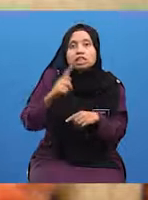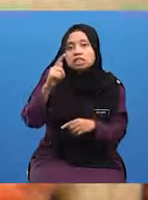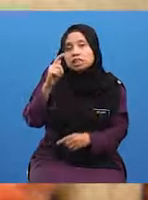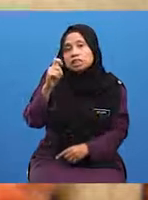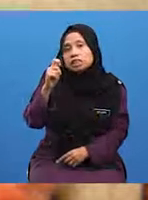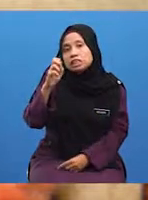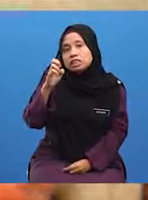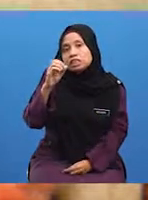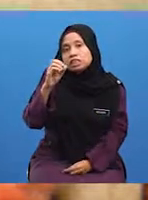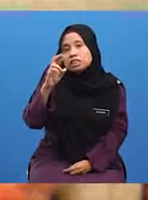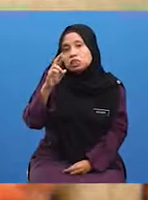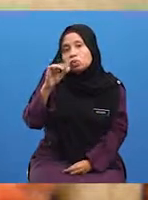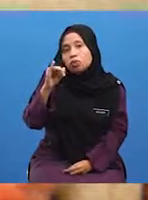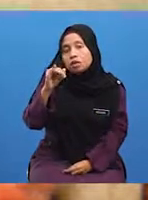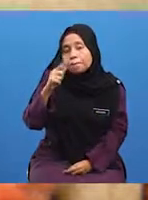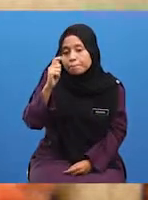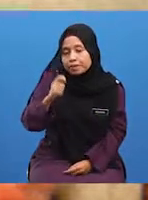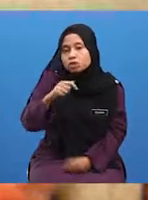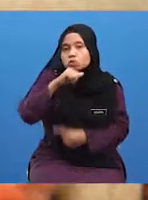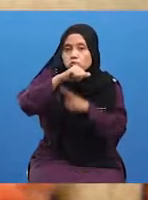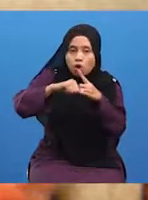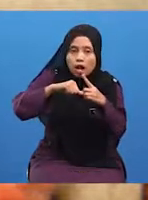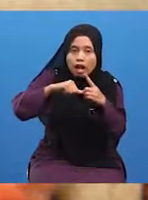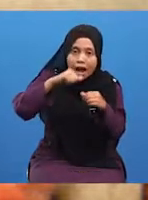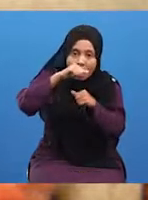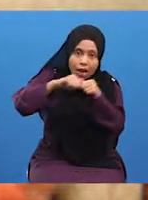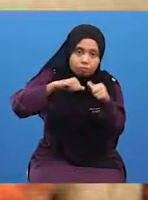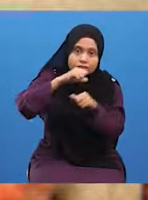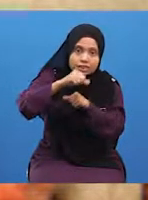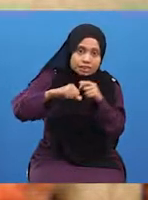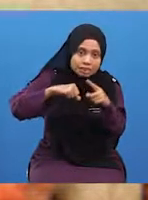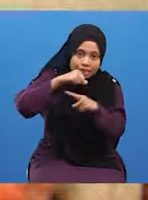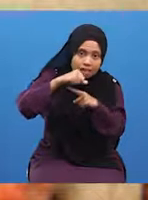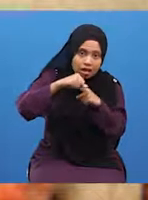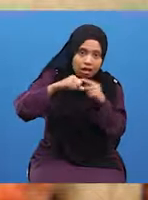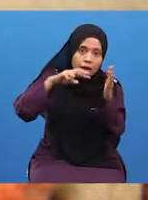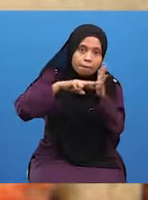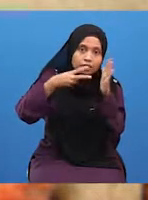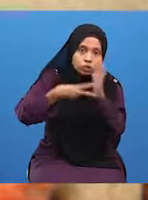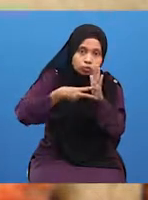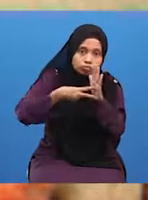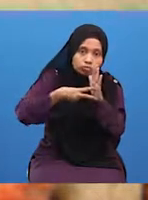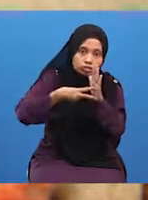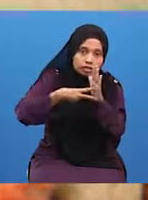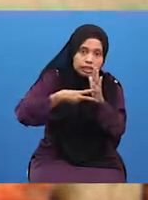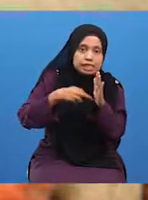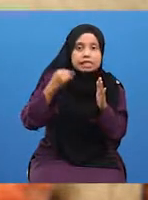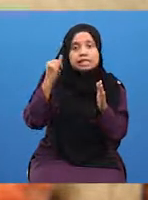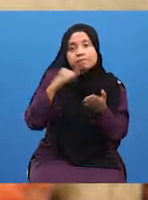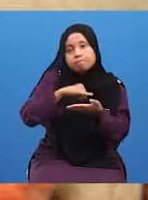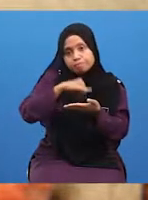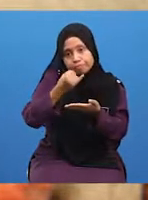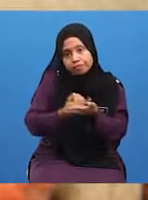penentu alam sekitar yang bermaksud faktor persekitaran dan iklim